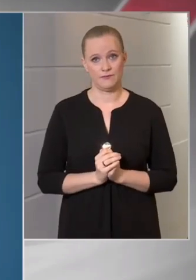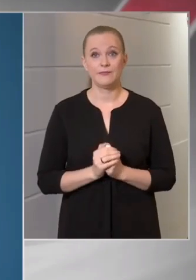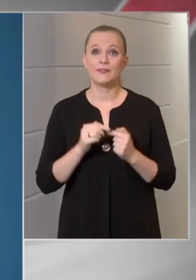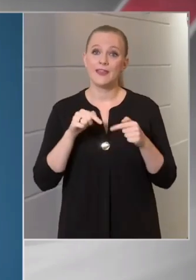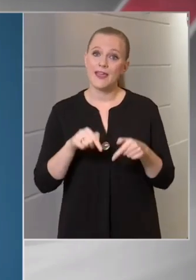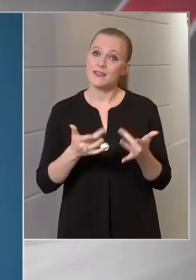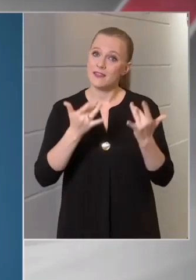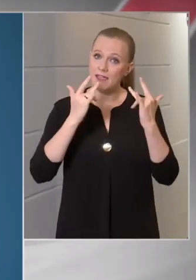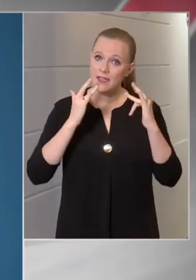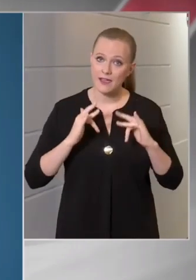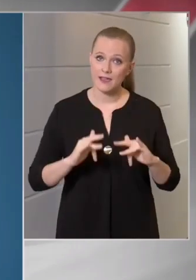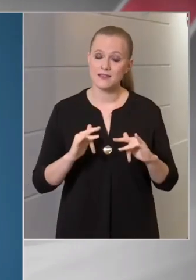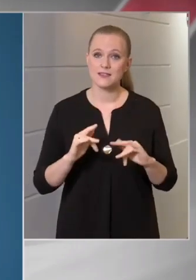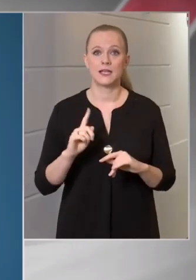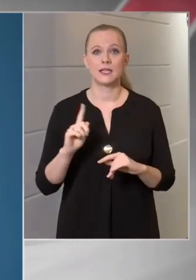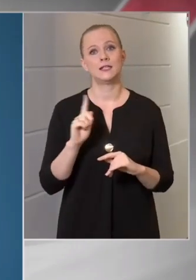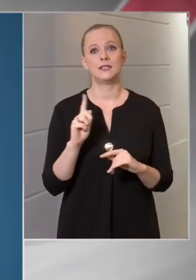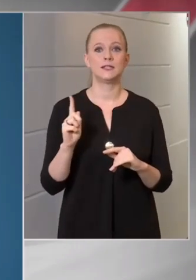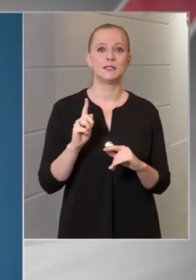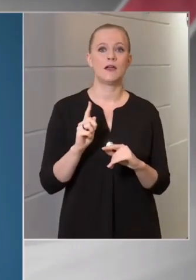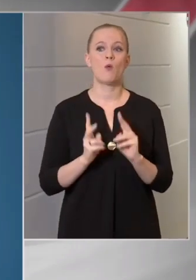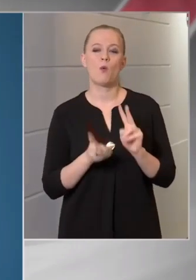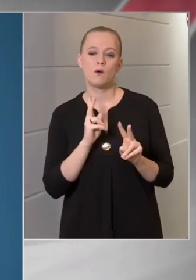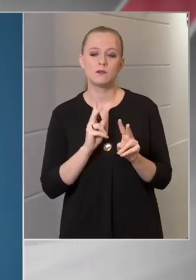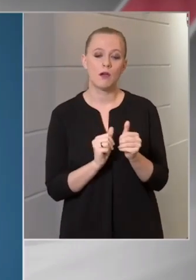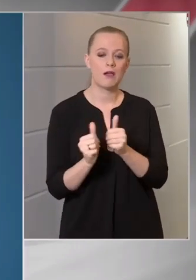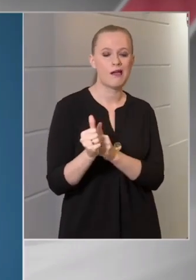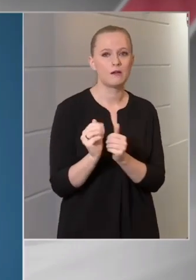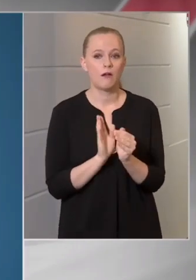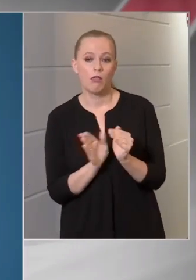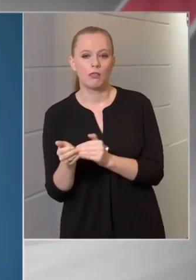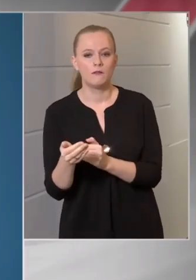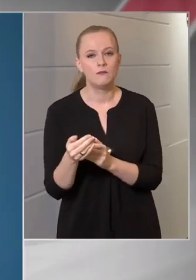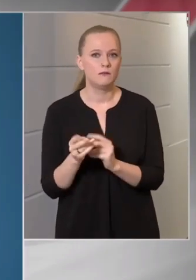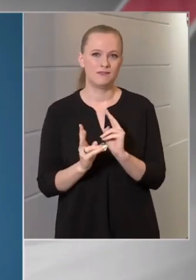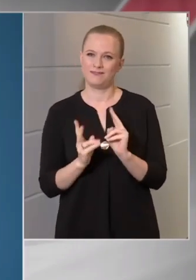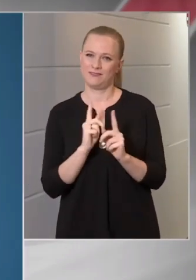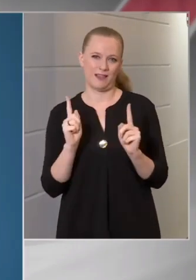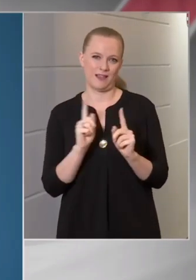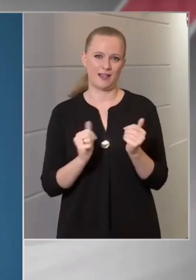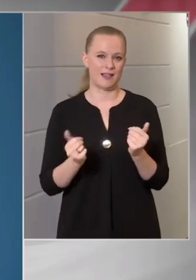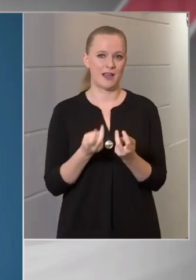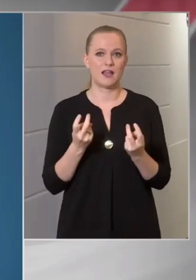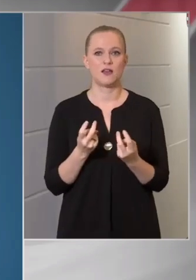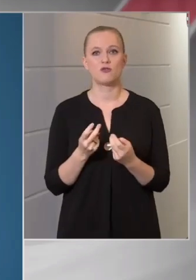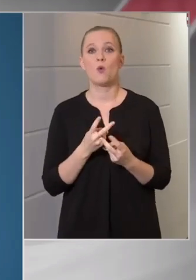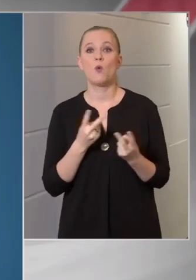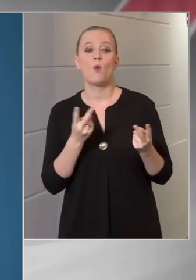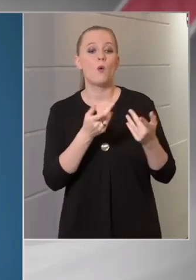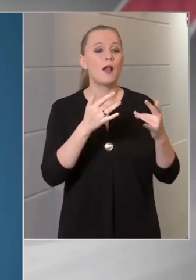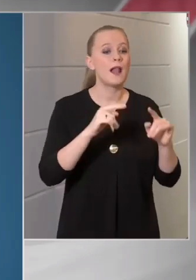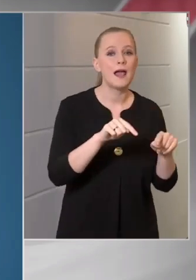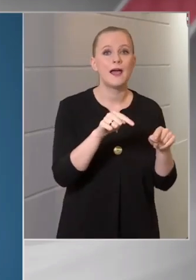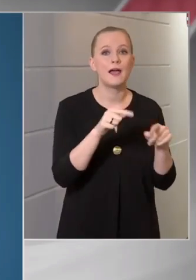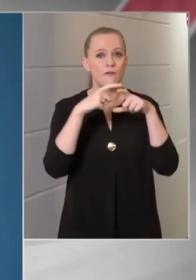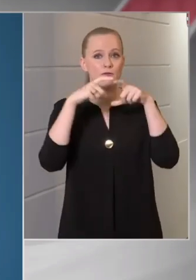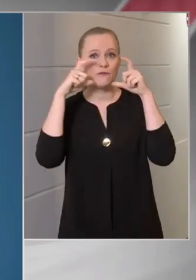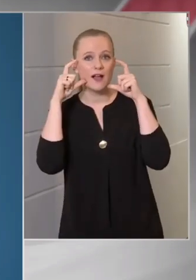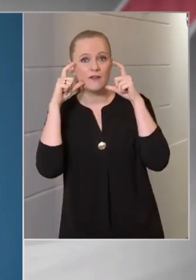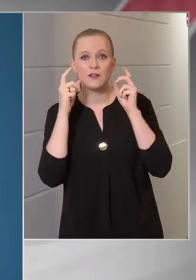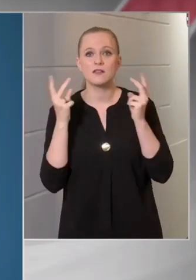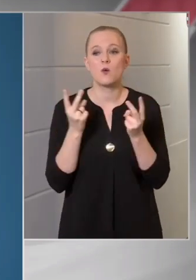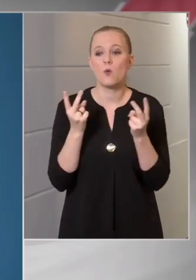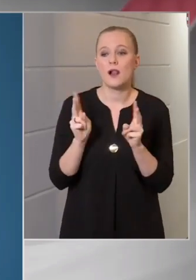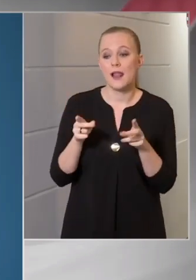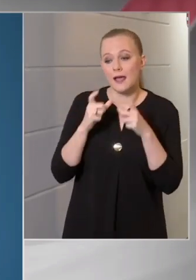helyzetben ne a kiskapukat keressük. Az, hogy hol kell felvenni azon a vendéglátóhelyen a maszkot,